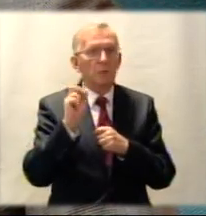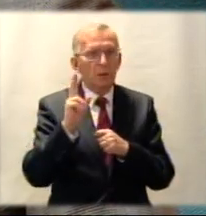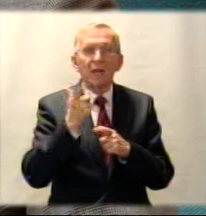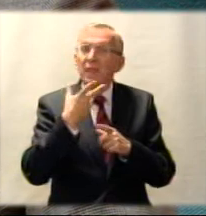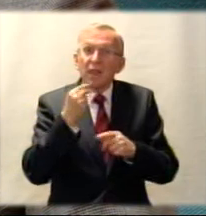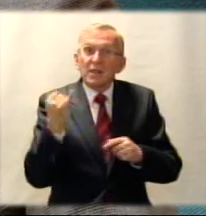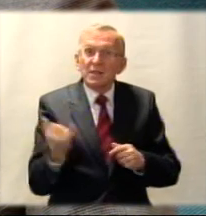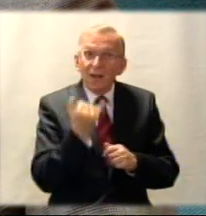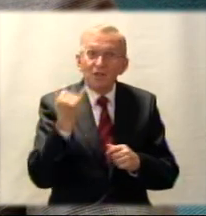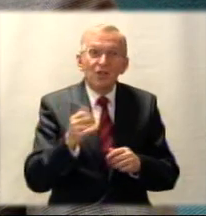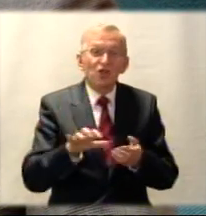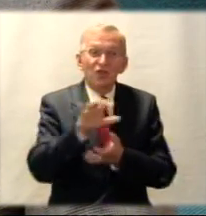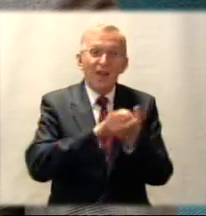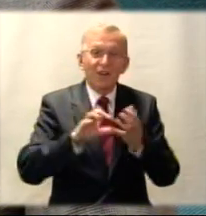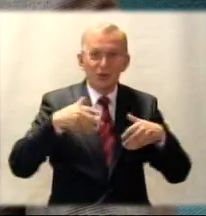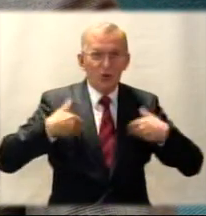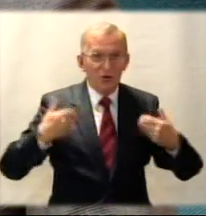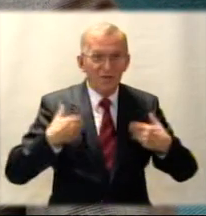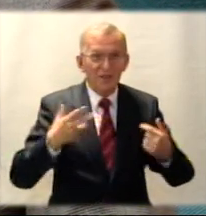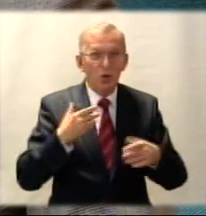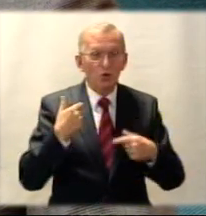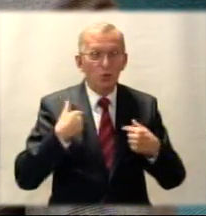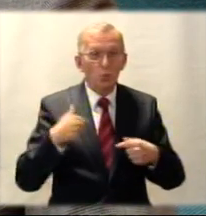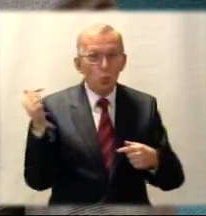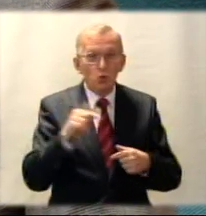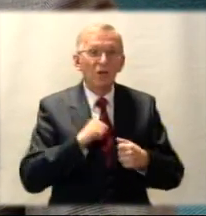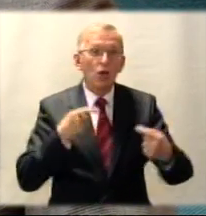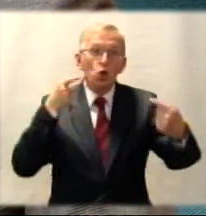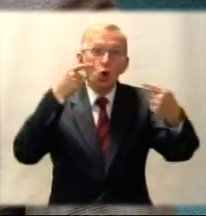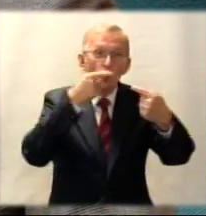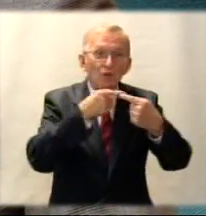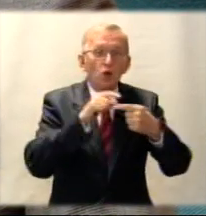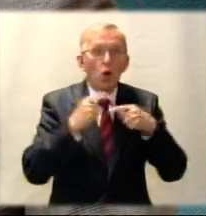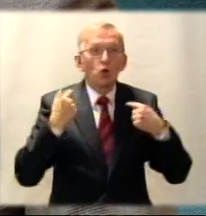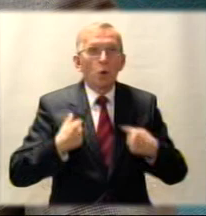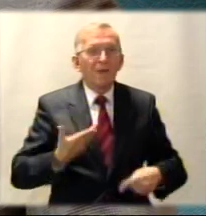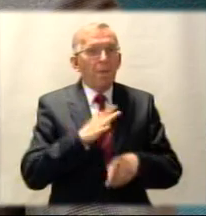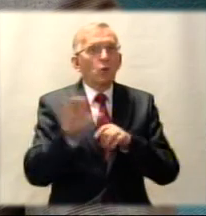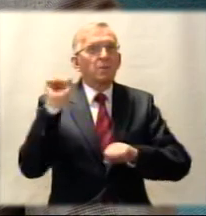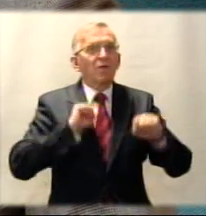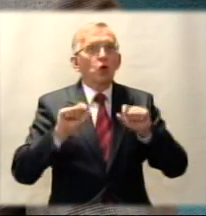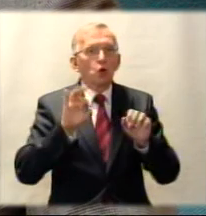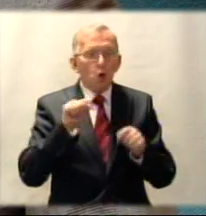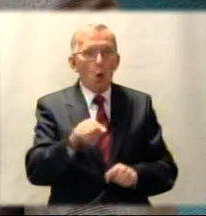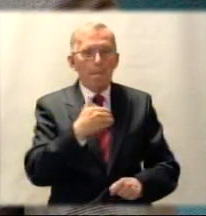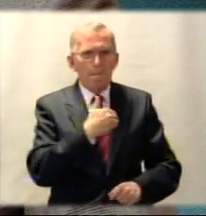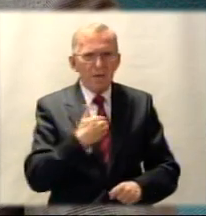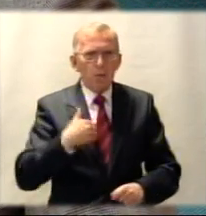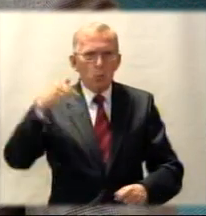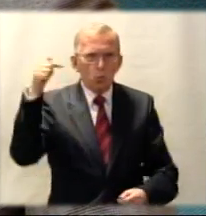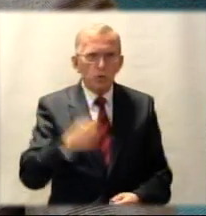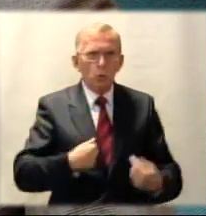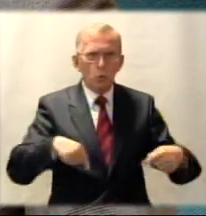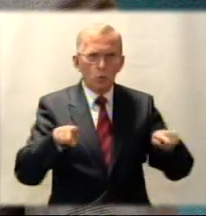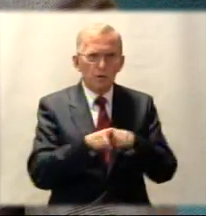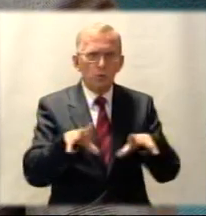nie zawsze świat zewnętrzny, czy osoby sprawne muszą się dostosować do osób niepełnosprawnych. To my musimy również